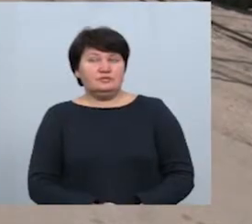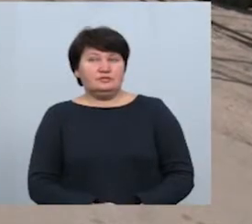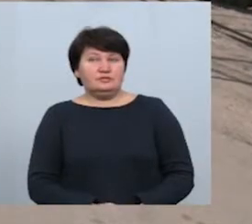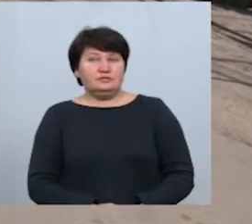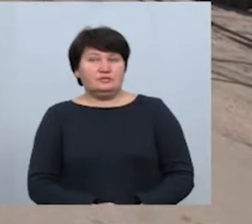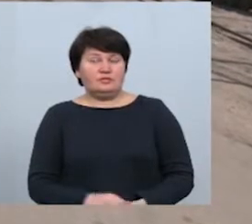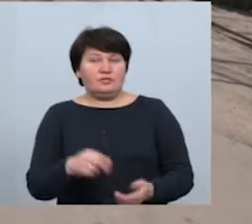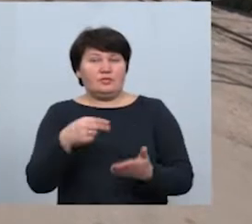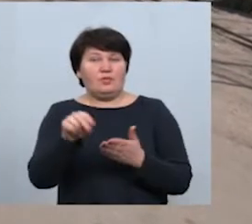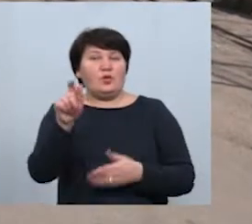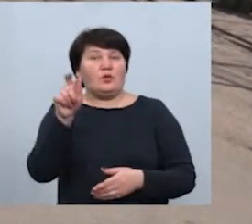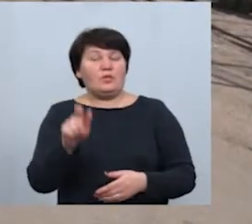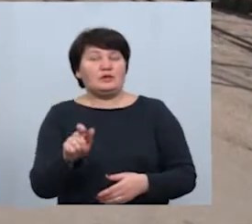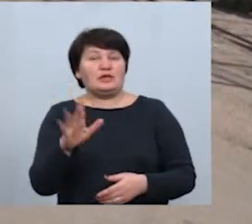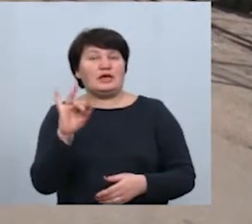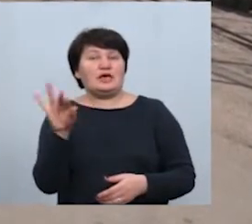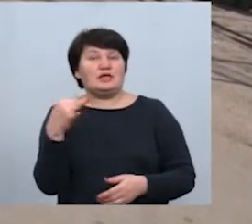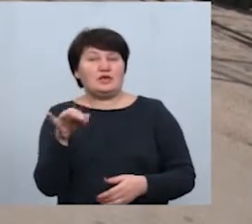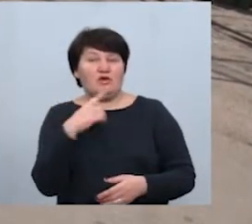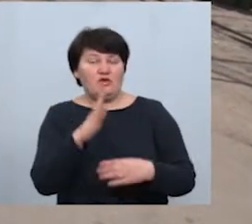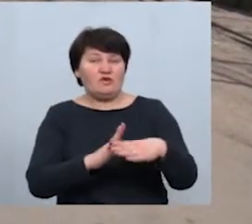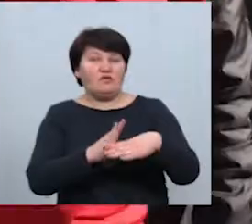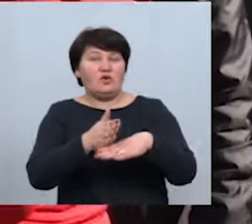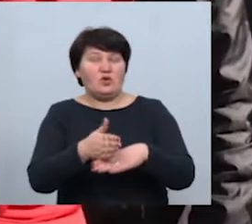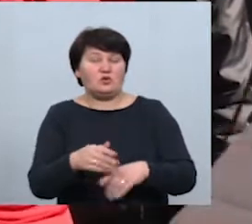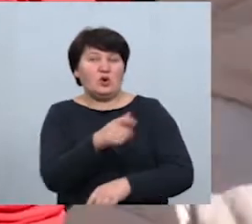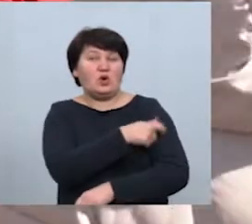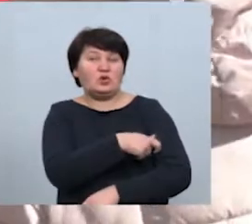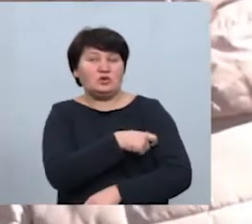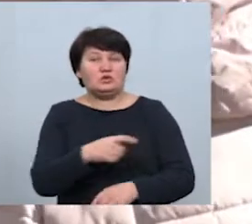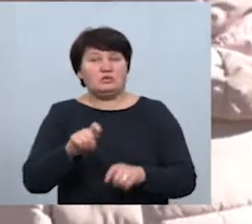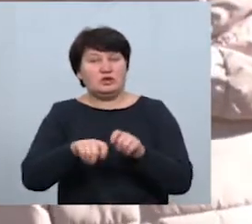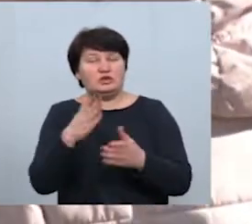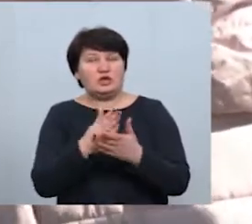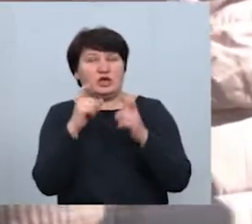Покупець Степан Красій каже, що на вході в ринок охоронці перевіряють, чи є маски.